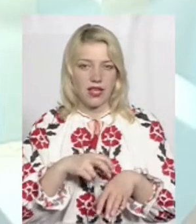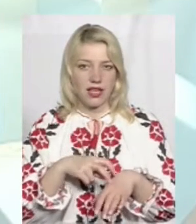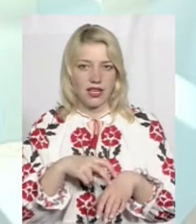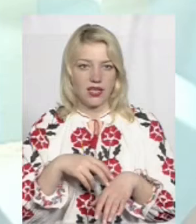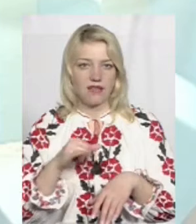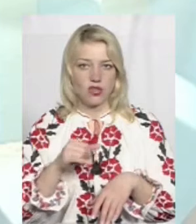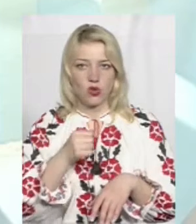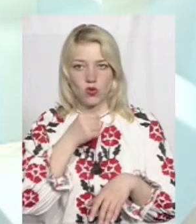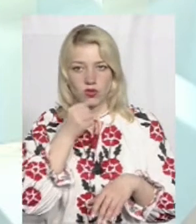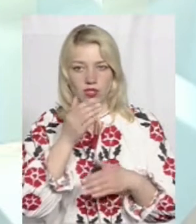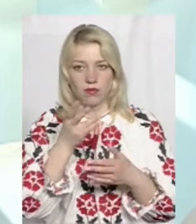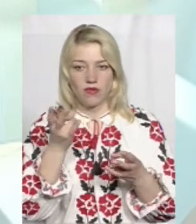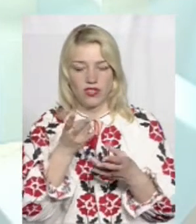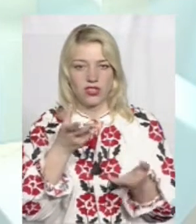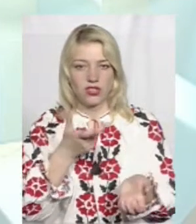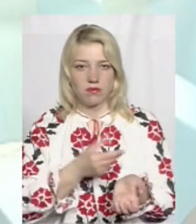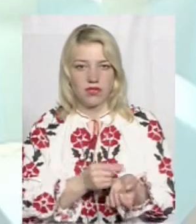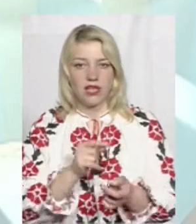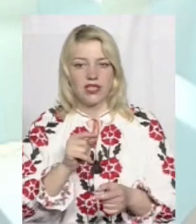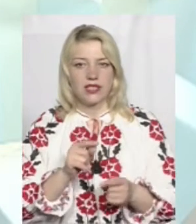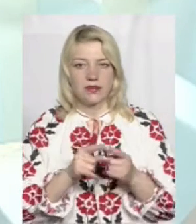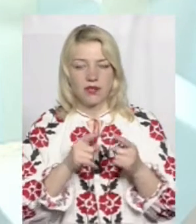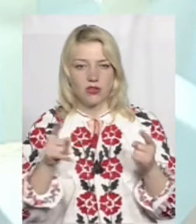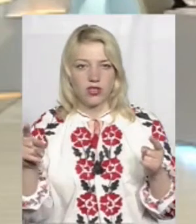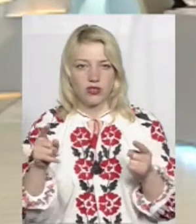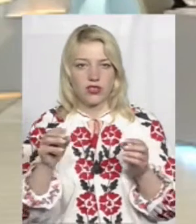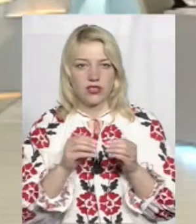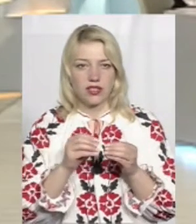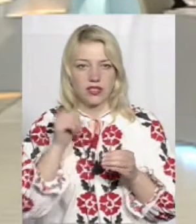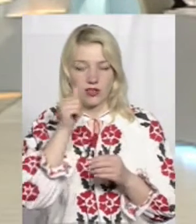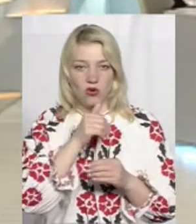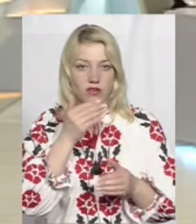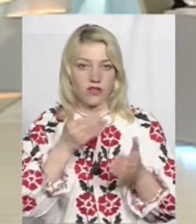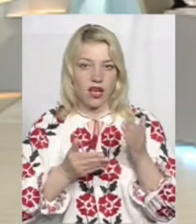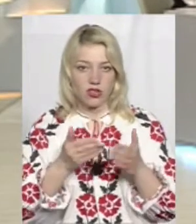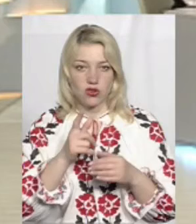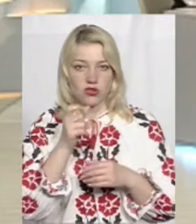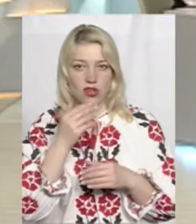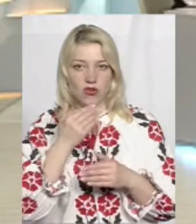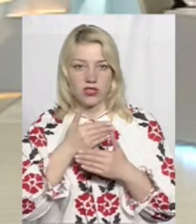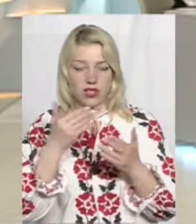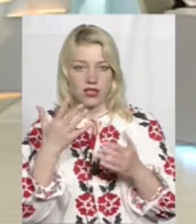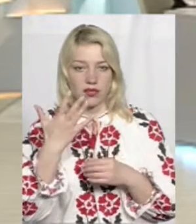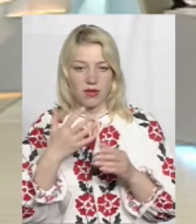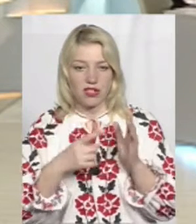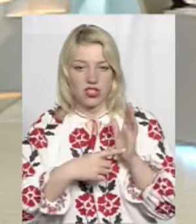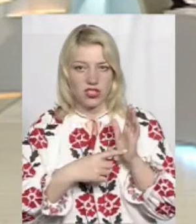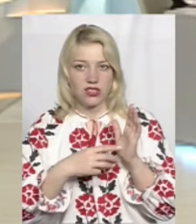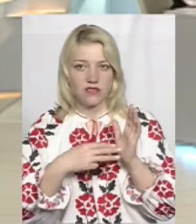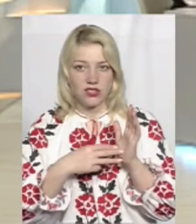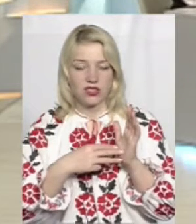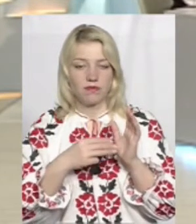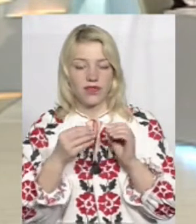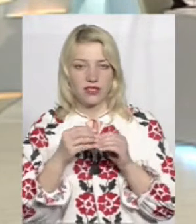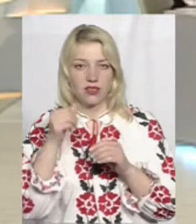дорослі мають щепитися з періодичністю в 10 років. Тобто, якщо за останні 5, 6, 8 років